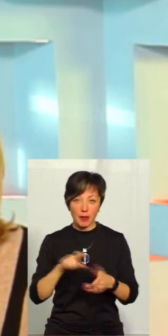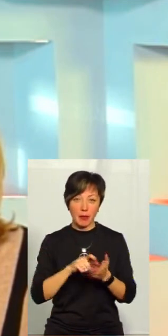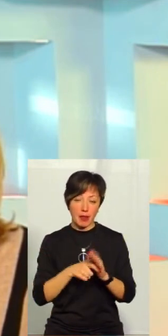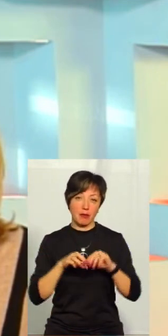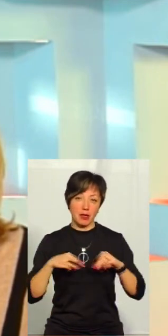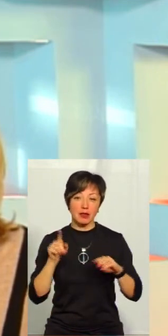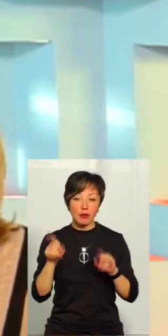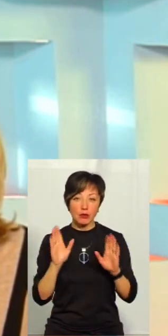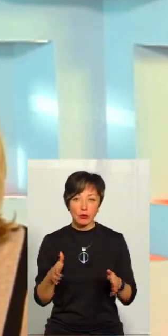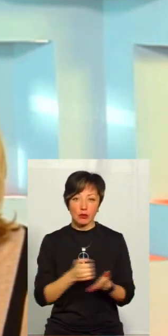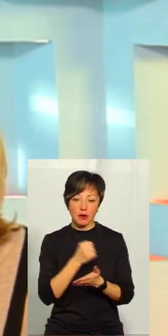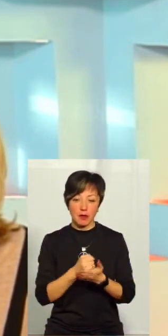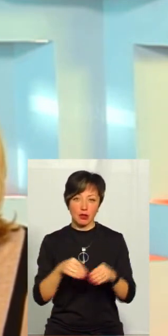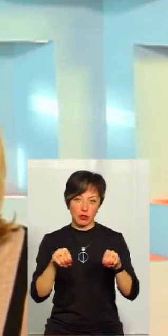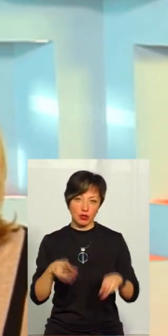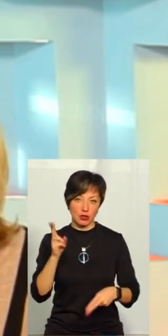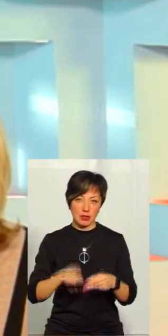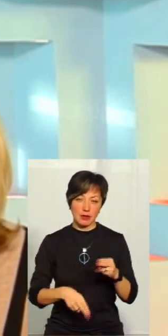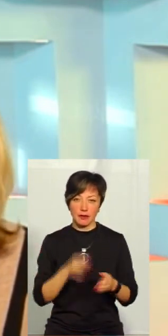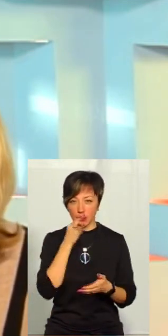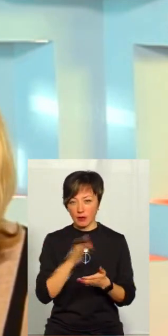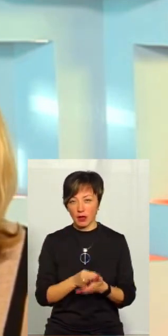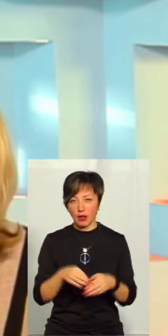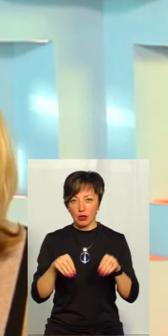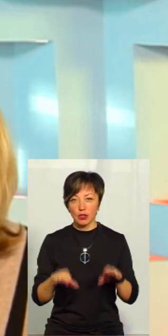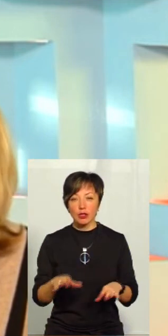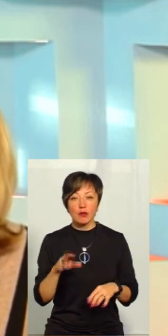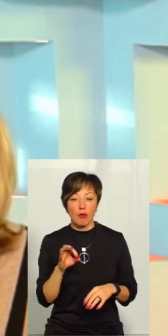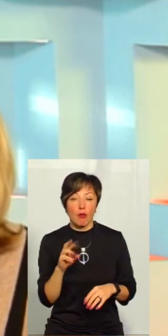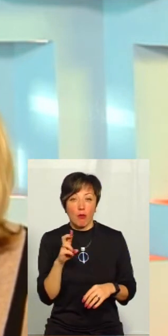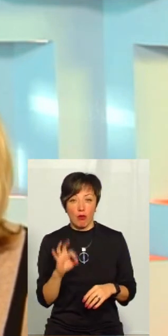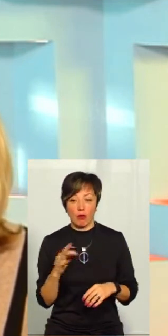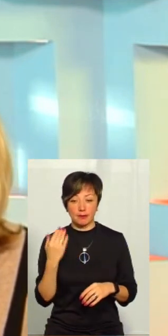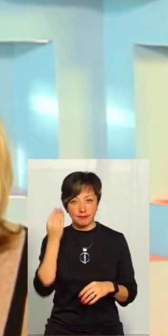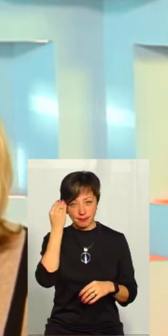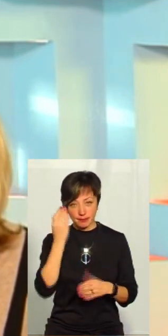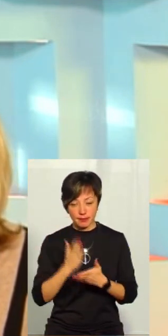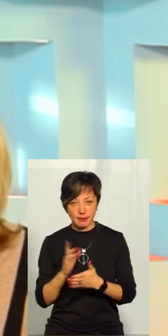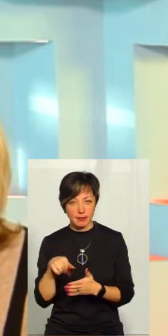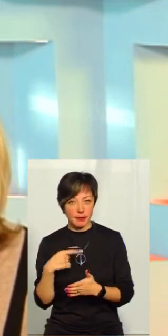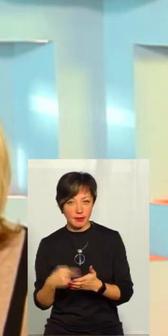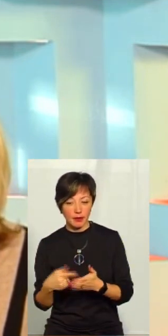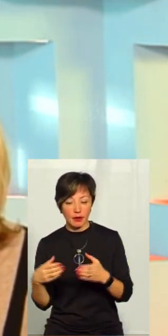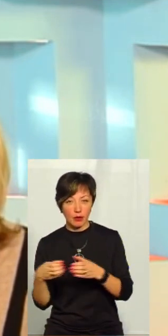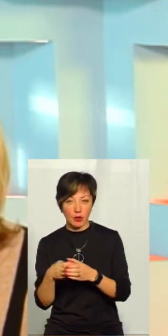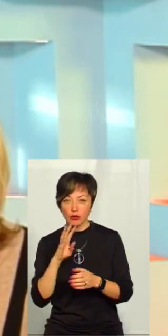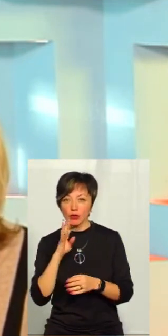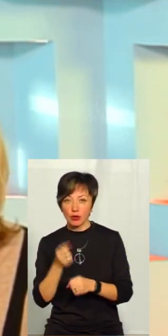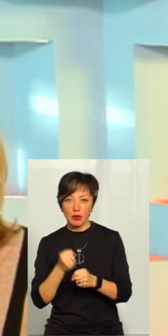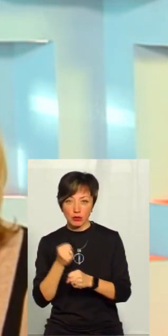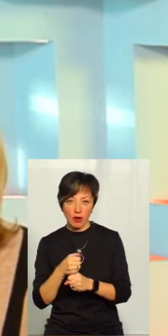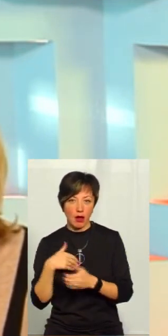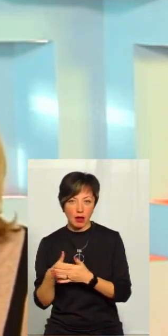кабінеті міністрів, і там будуть прийматися вже кінцеві відповідальні рішення. Тому що, з одного боку, є питання, дійсно, громада чотири роки